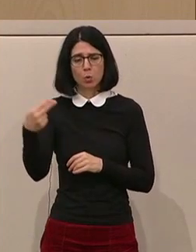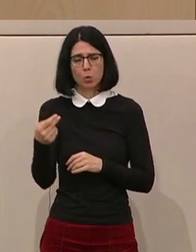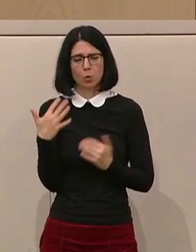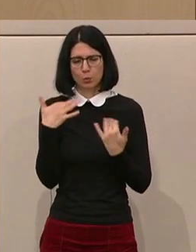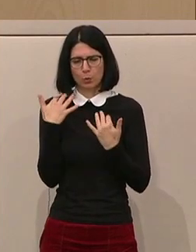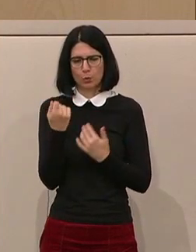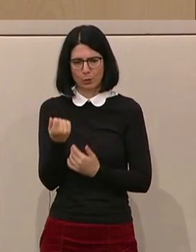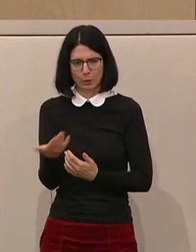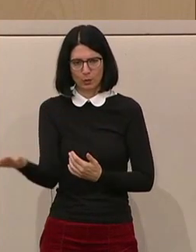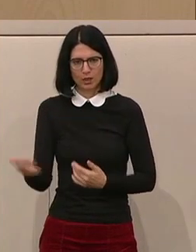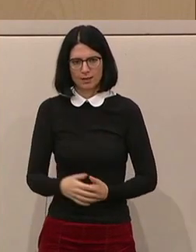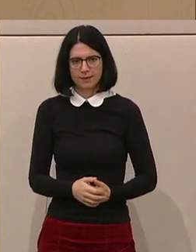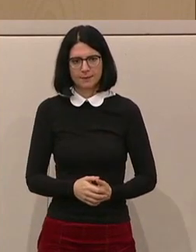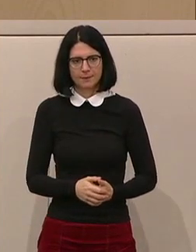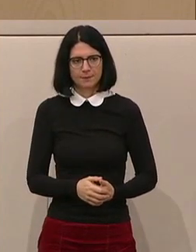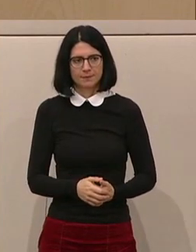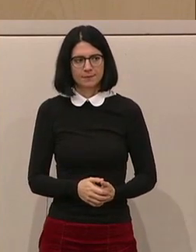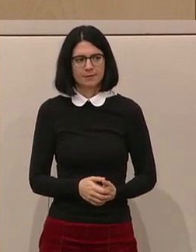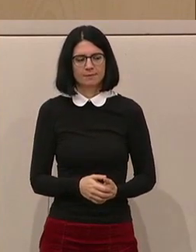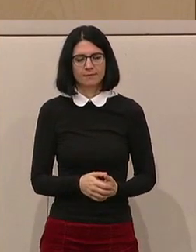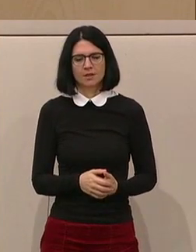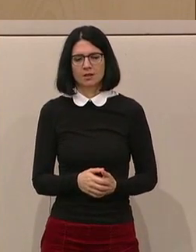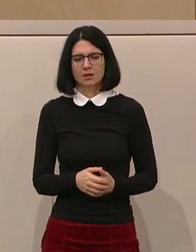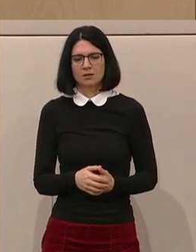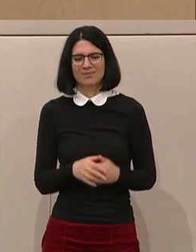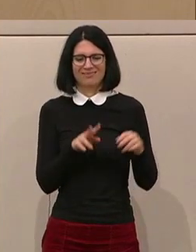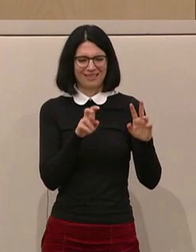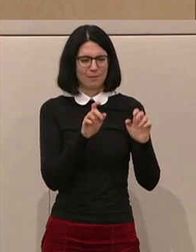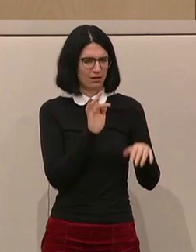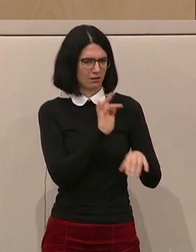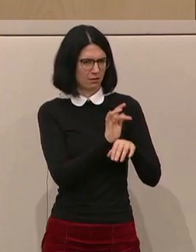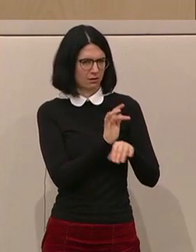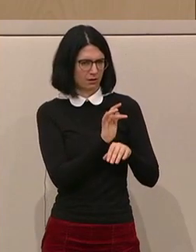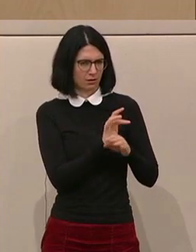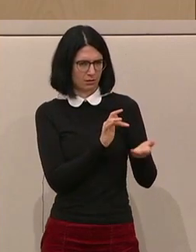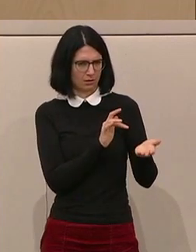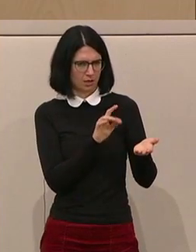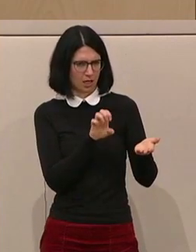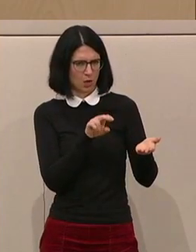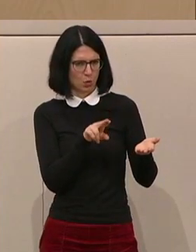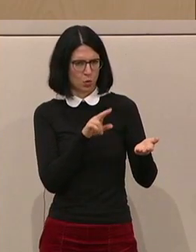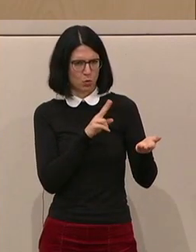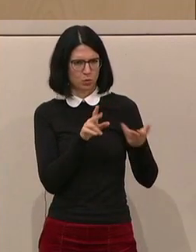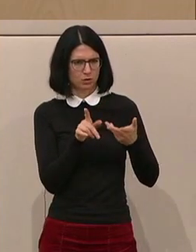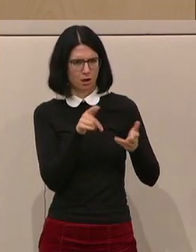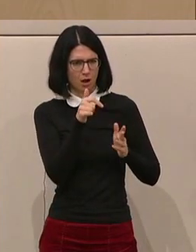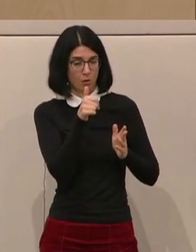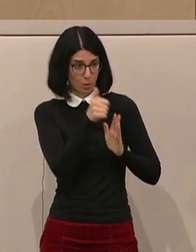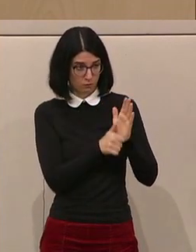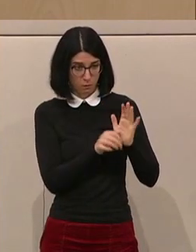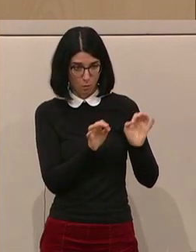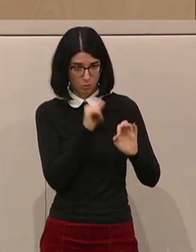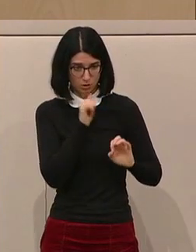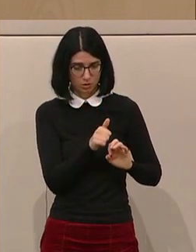ist sehr viel Geld. Aber nun einmal zu der Kritik wegen der EU-Konformität. Also der Herr